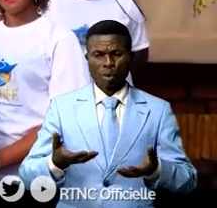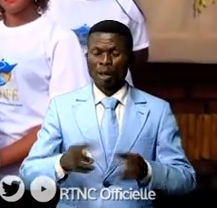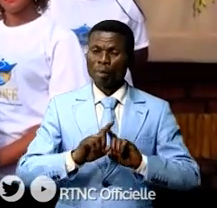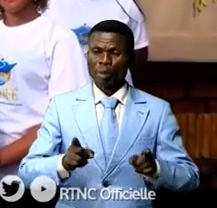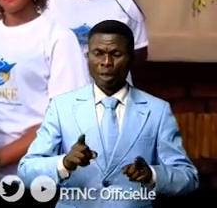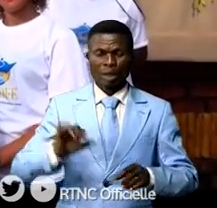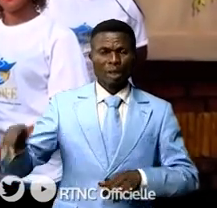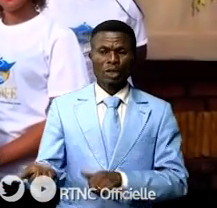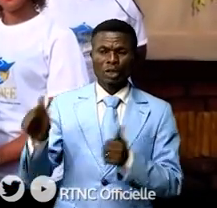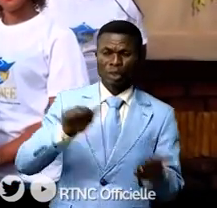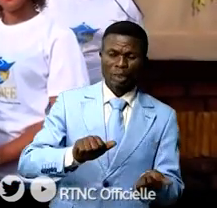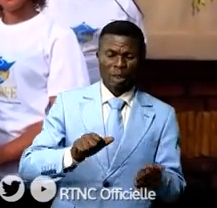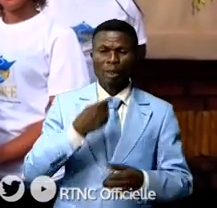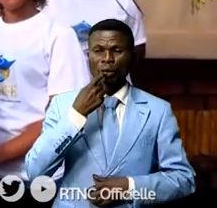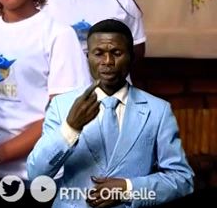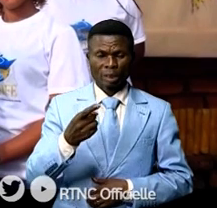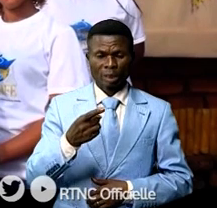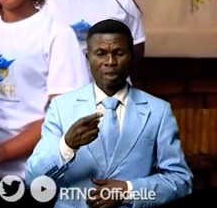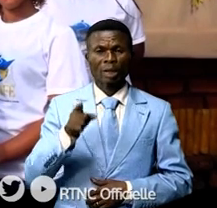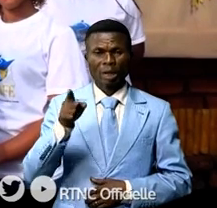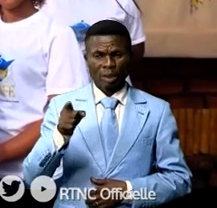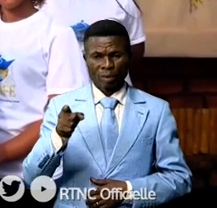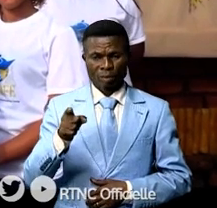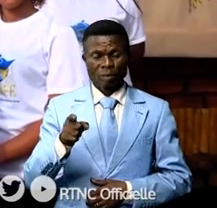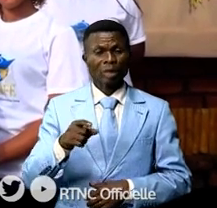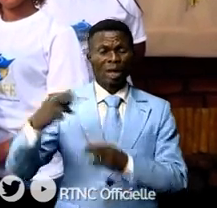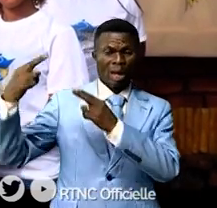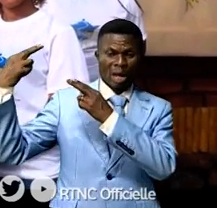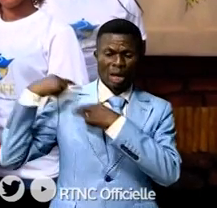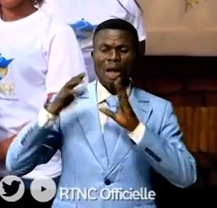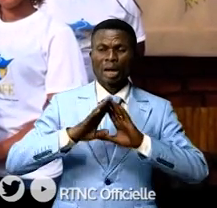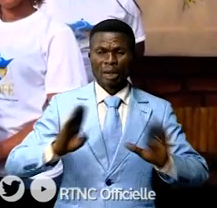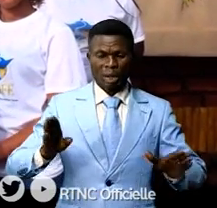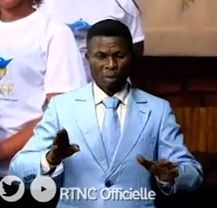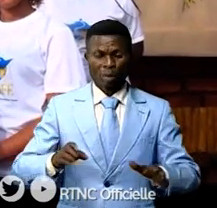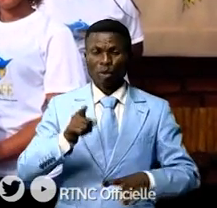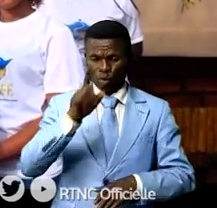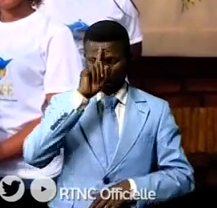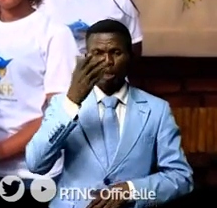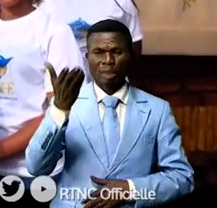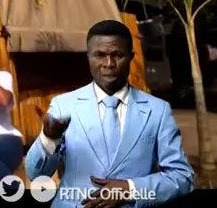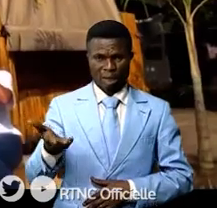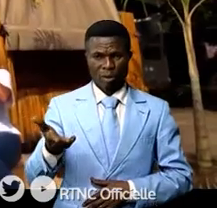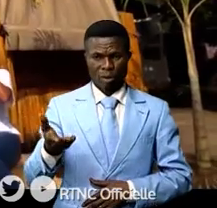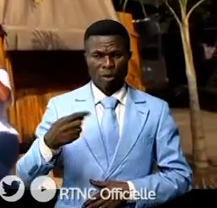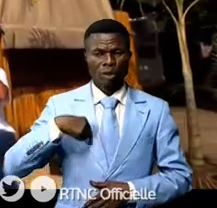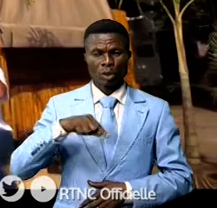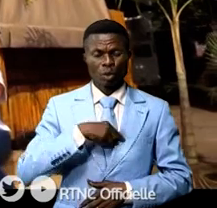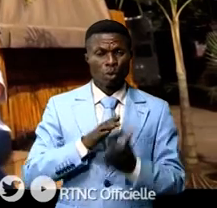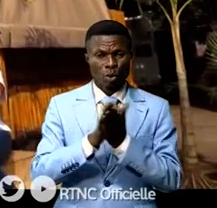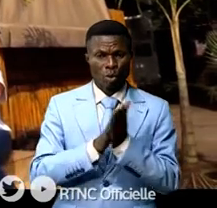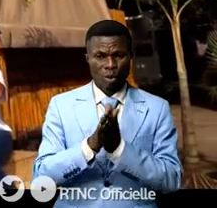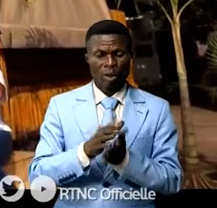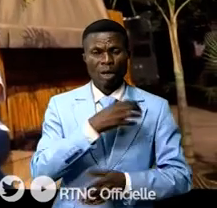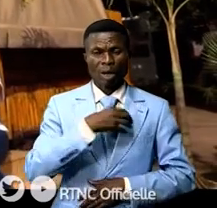dirait Jean-Baptiste Pauclin dit Molière cette tâche est capable à vos capacités. Notre souhait est que